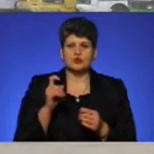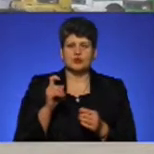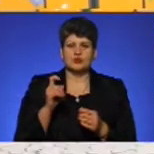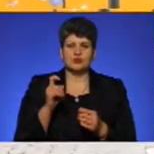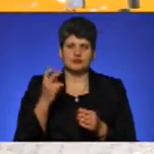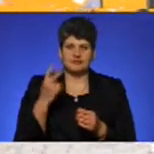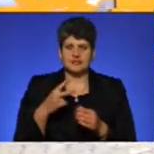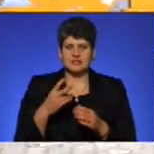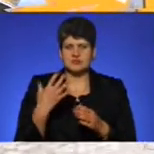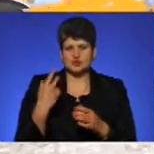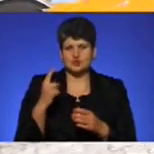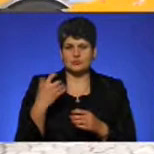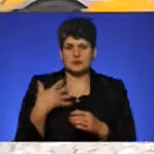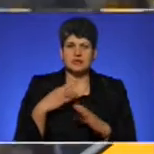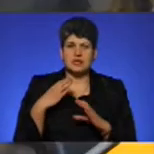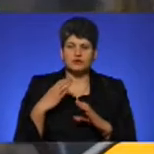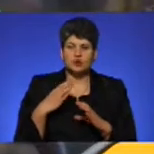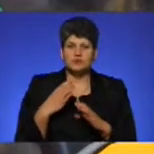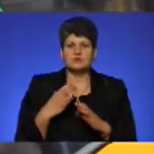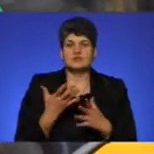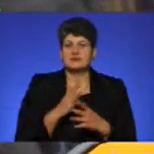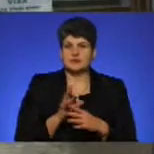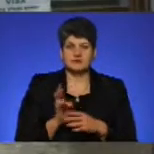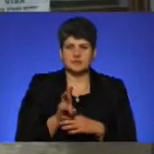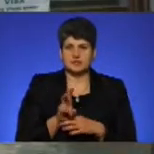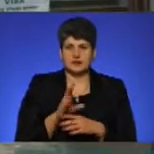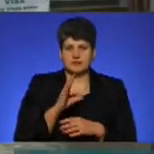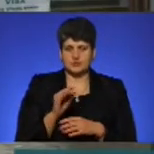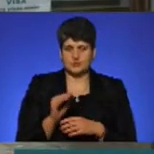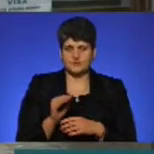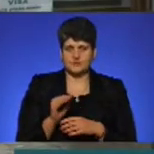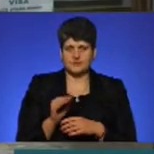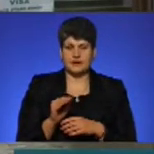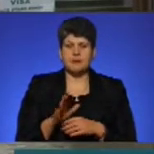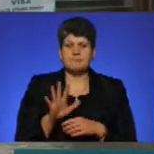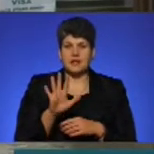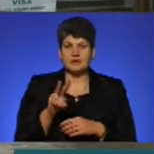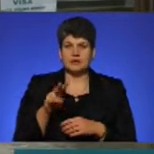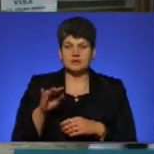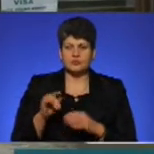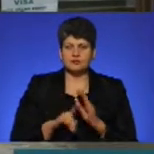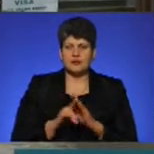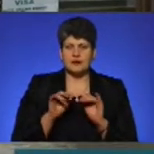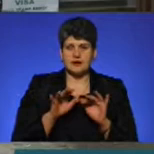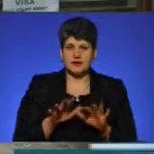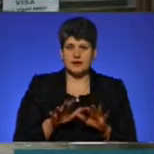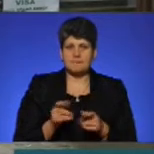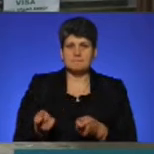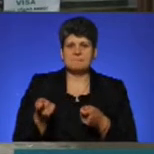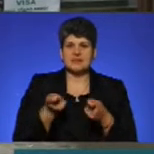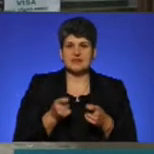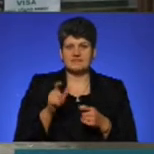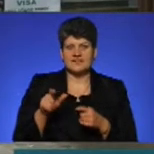не виїхали на маршрути. Містом курсували тільки тролейбуси. 5 листопада у Тернополі розпочла діяти акція «Підвези». Тоді